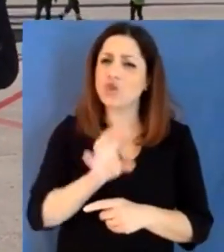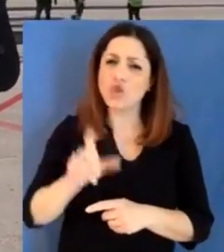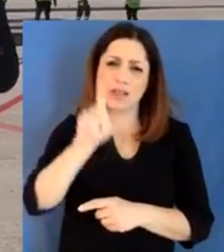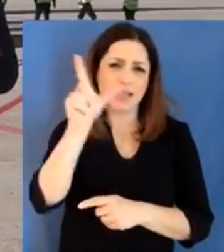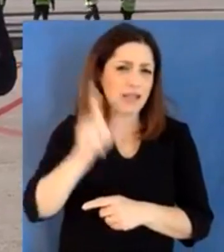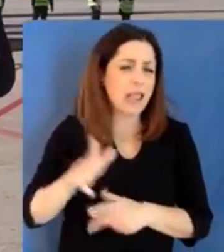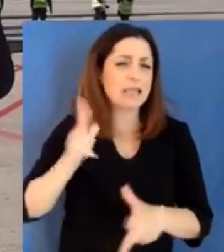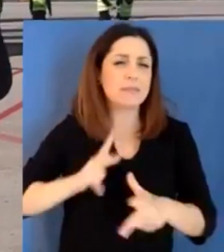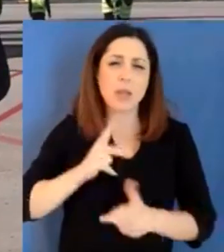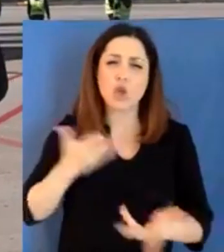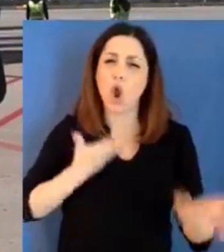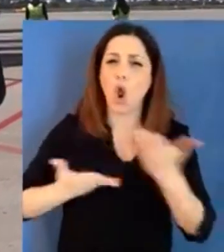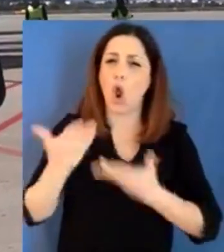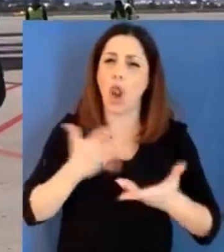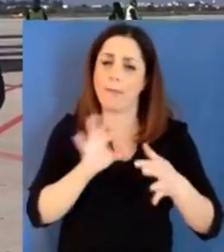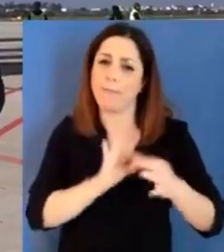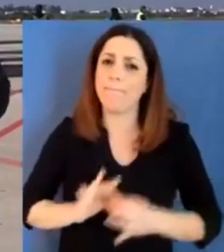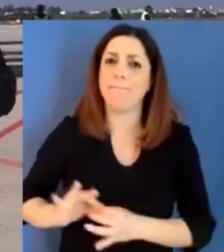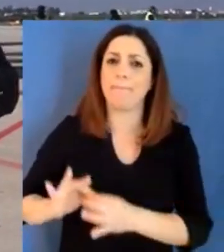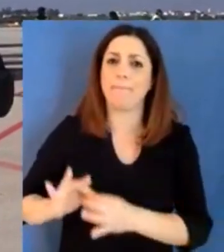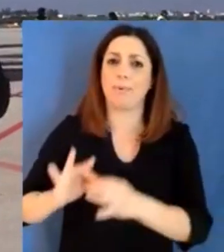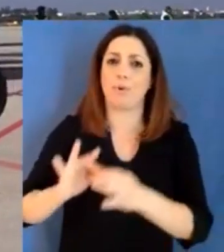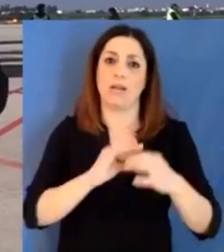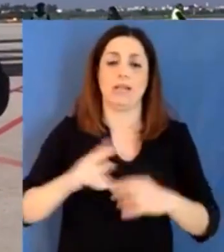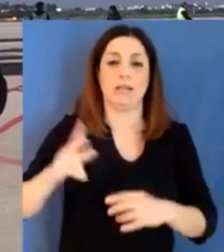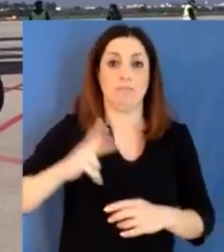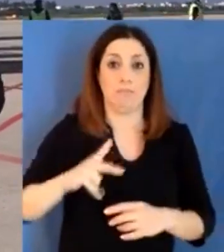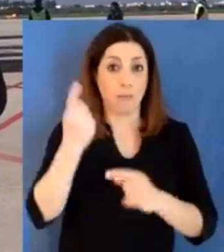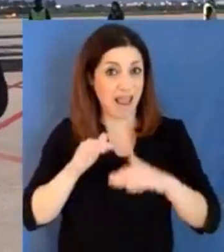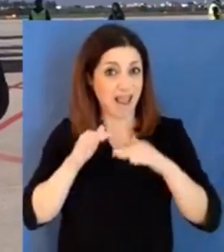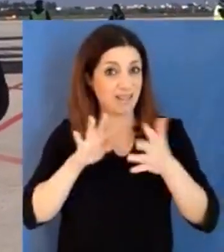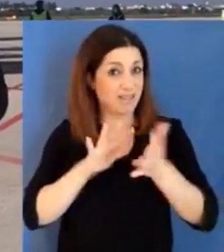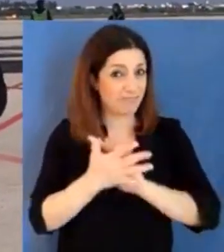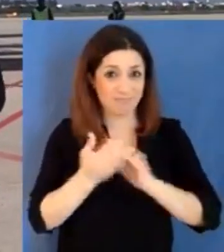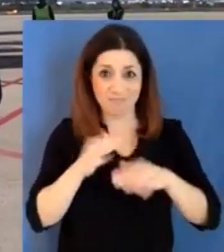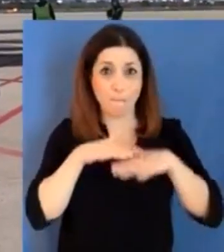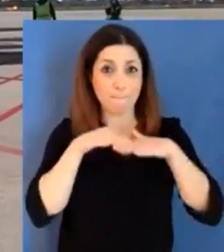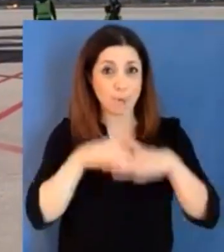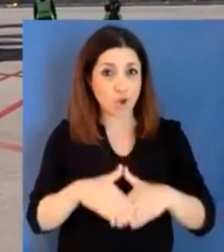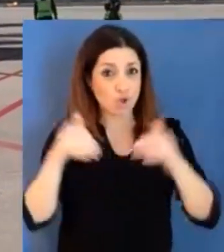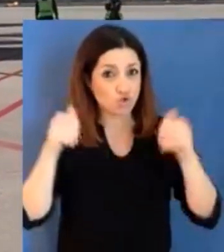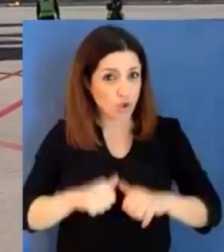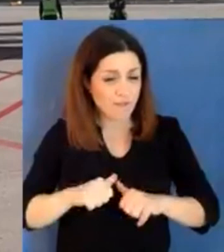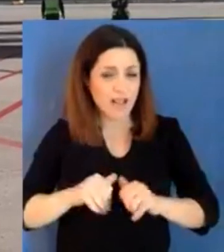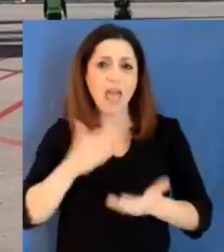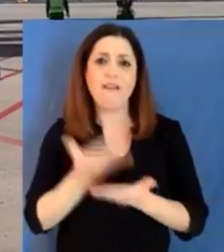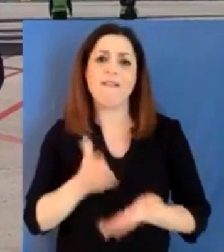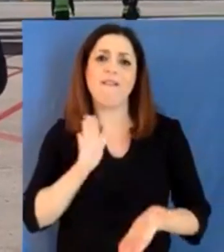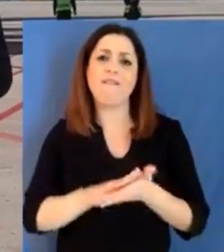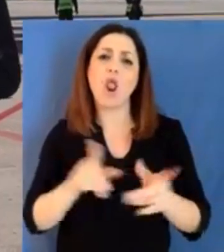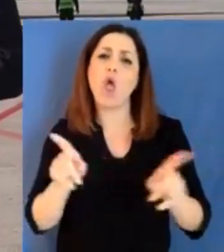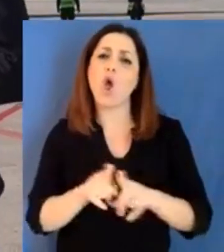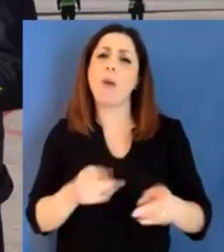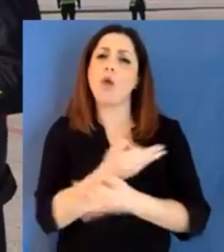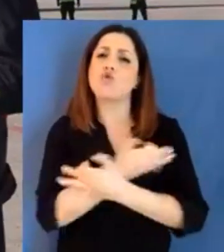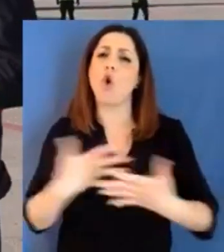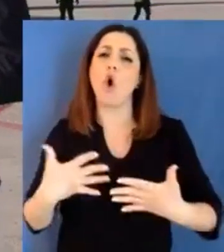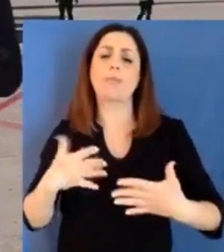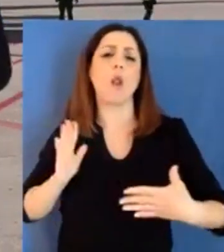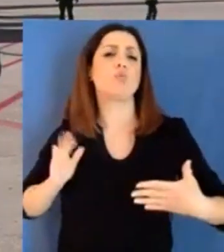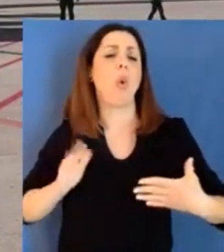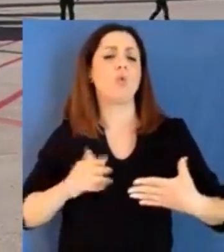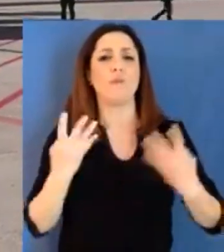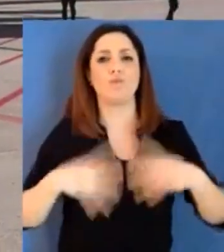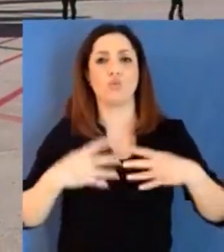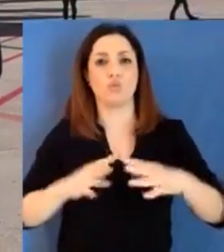quotidianità, la protezione civile pugliese, quella italiana sta dando una prova straordinaria, sono in grado di andare casa